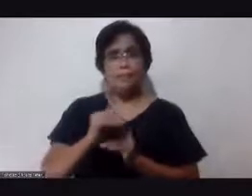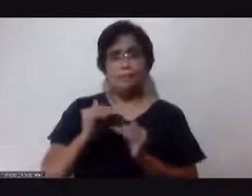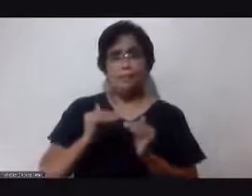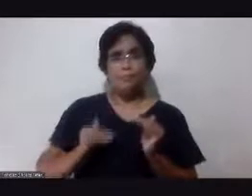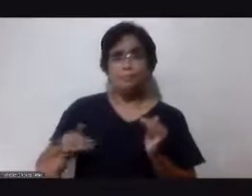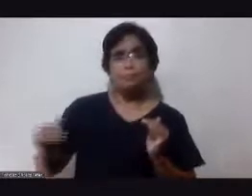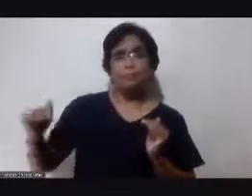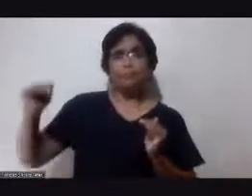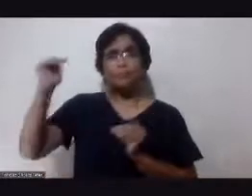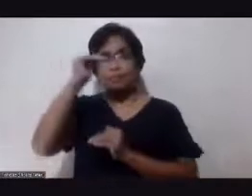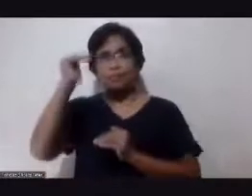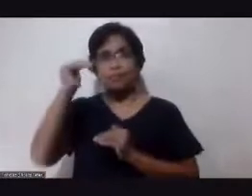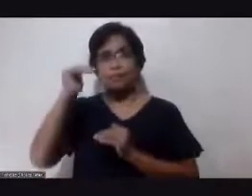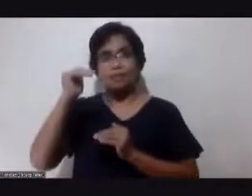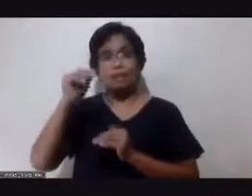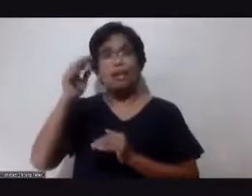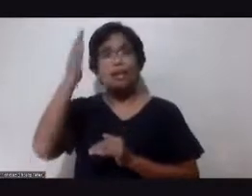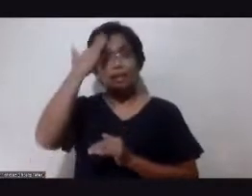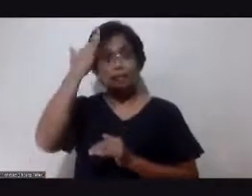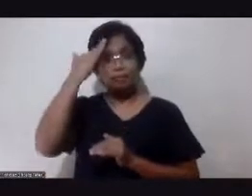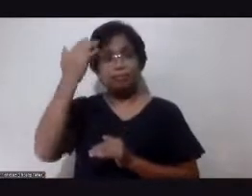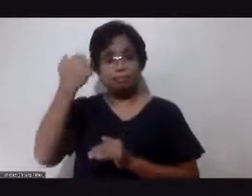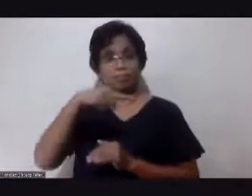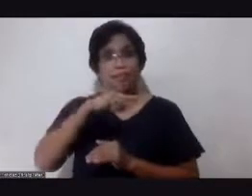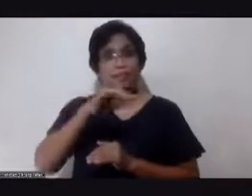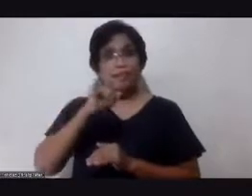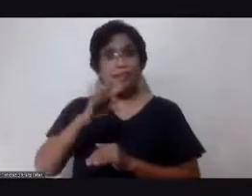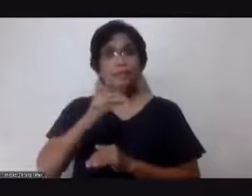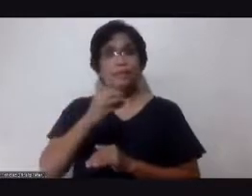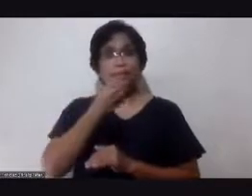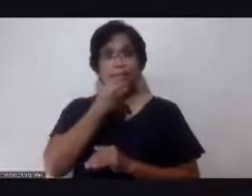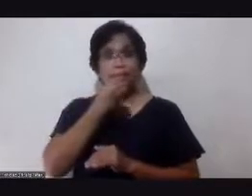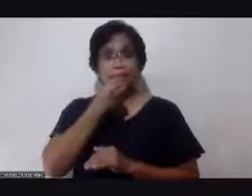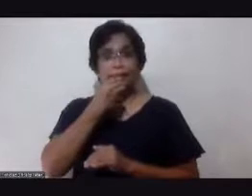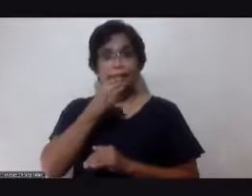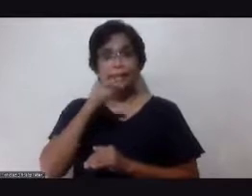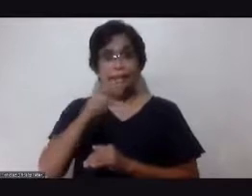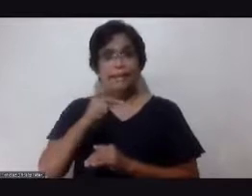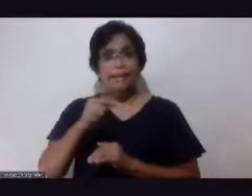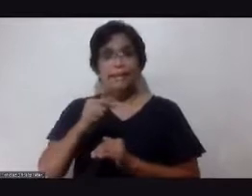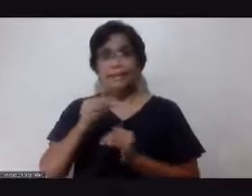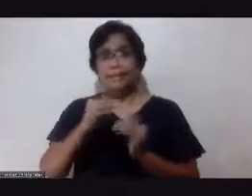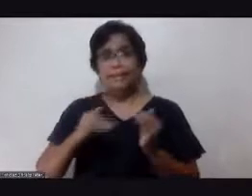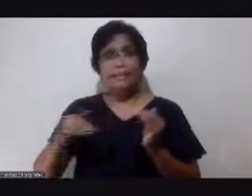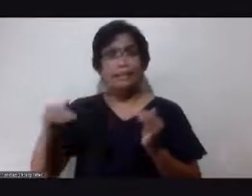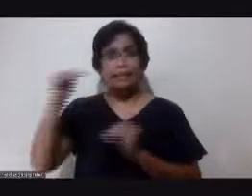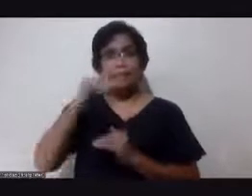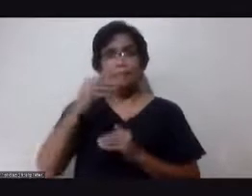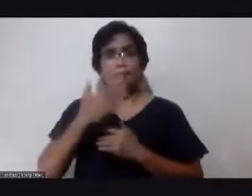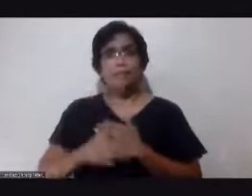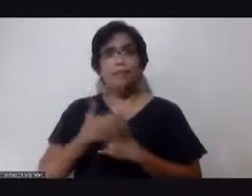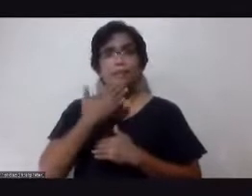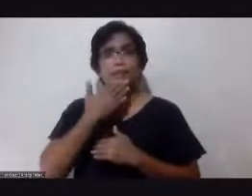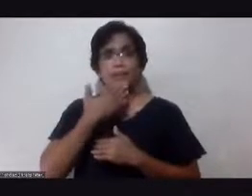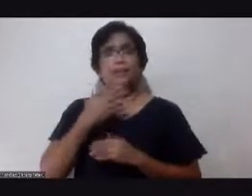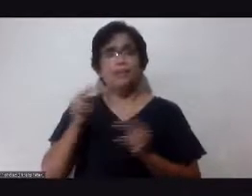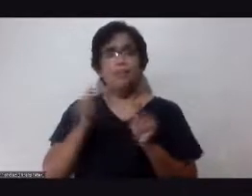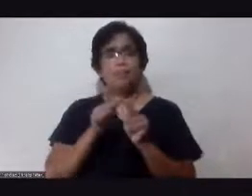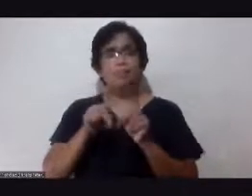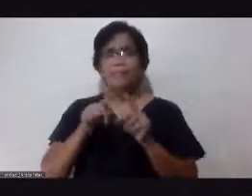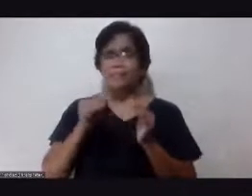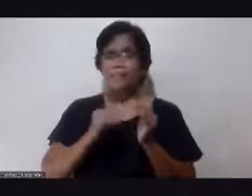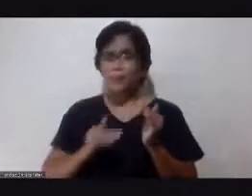Alam natin, pag kumain tayo, tatas ang blood sugar. Normal po yun. Pero yung labis na pagtaas, Yeah. Hindi po